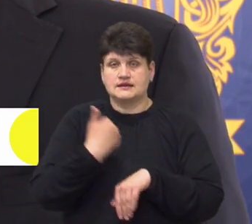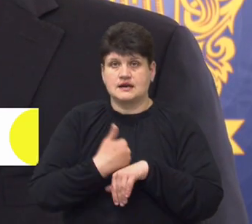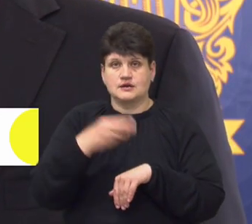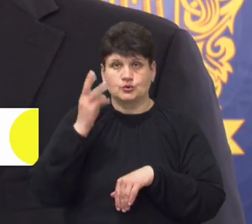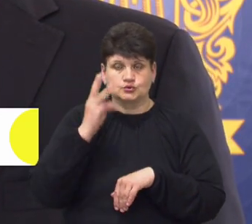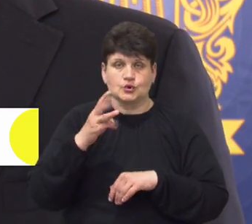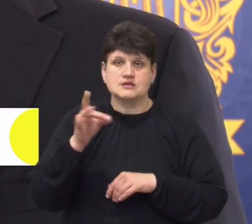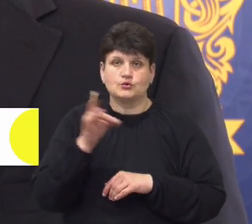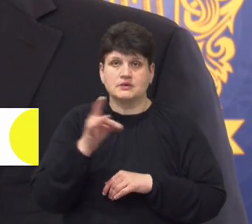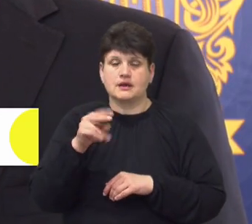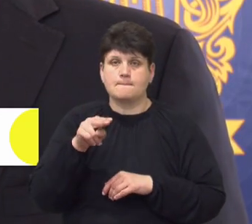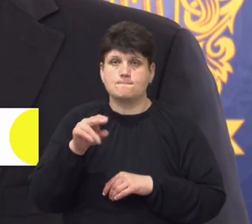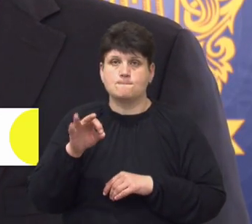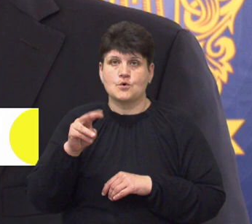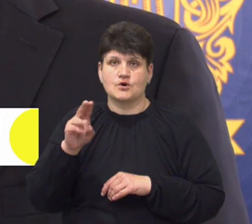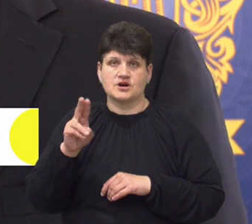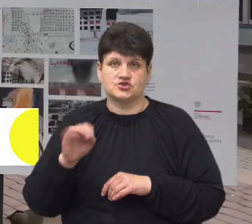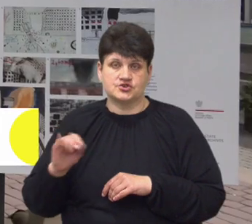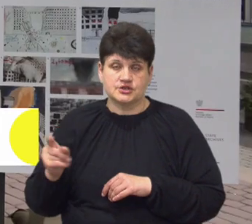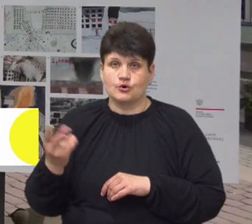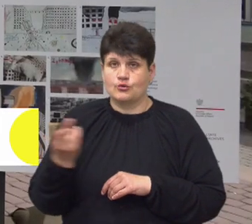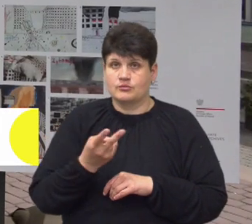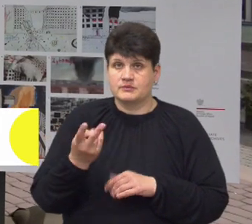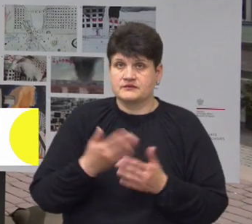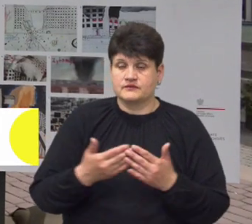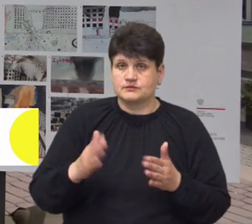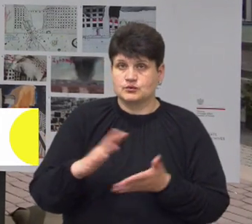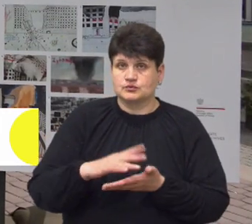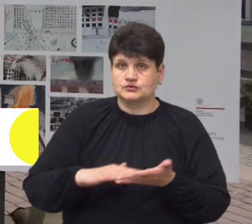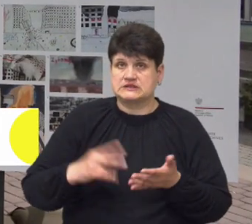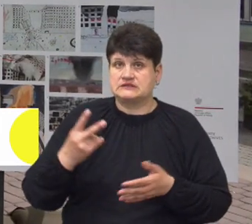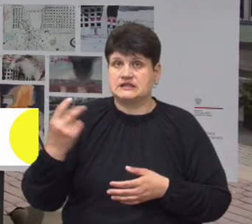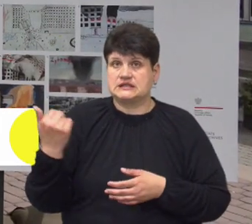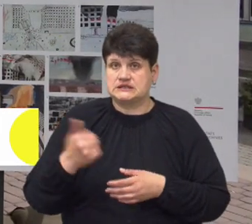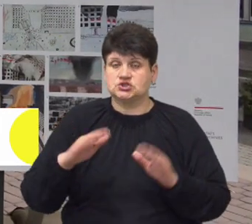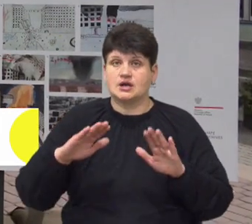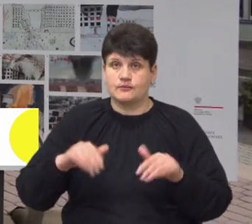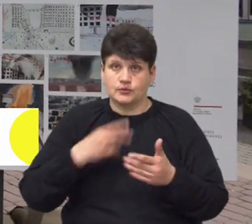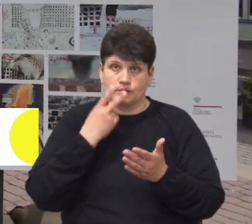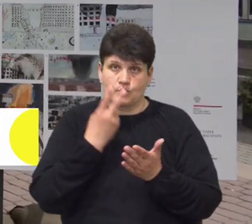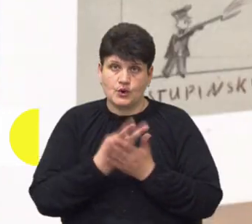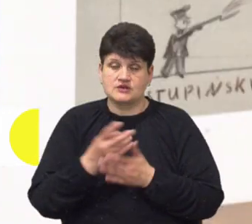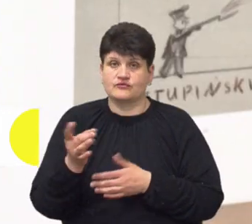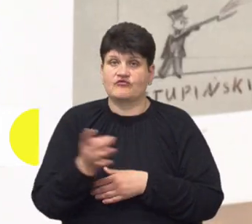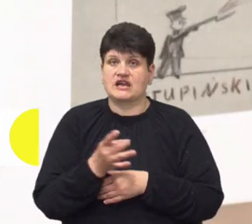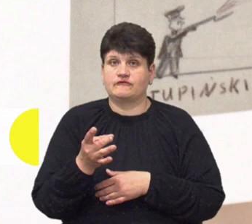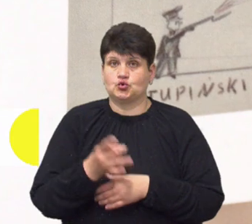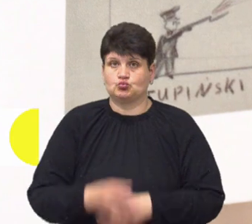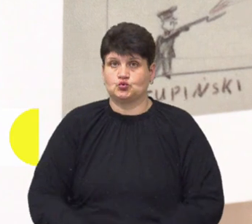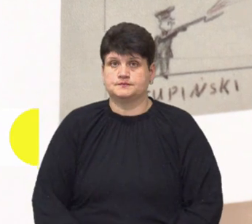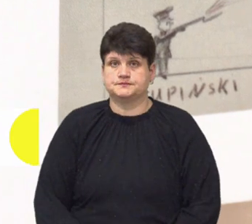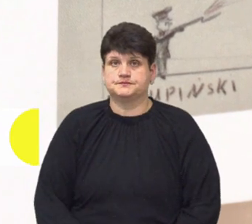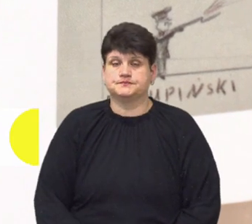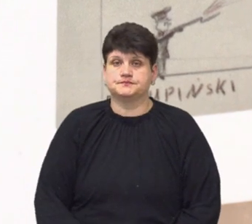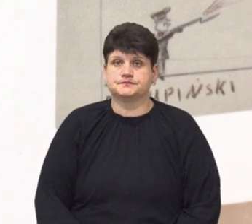Республіки Польща Славоміра Місяка, обидві виставки триватимуть два тижні, а потім їх представлять у Рівному. Ганна Кісіль, Андрій Прокопів,